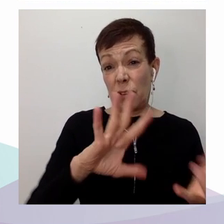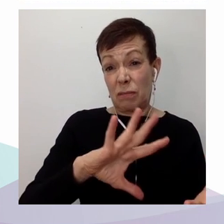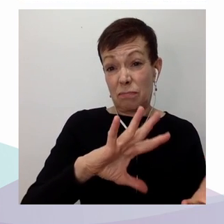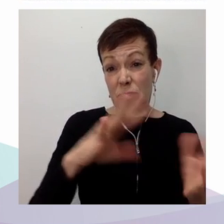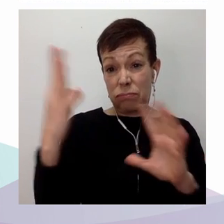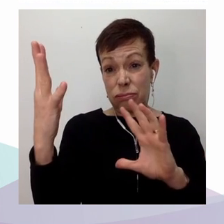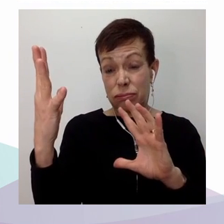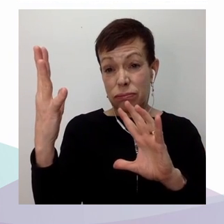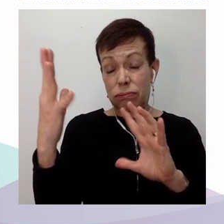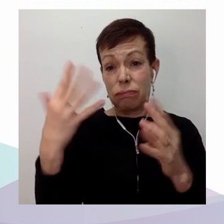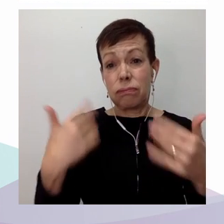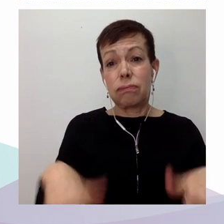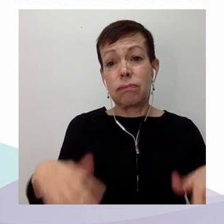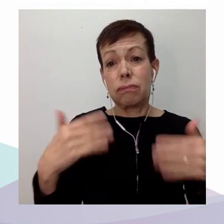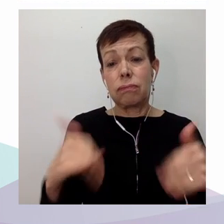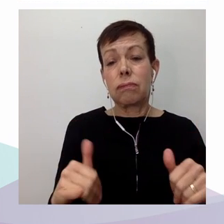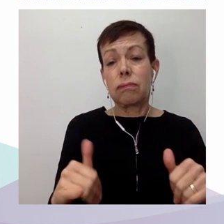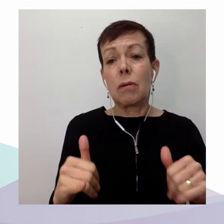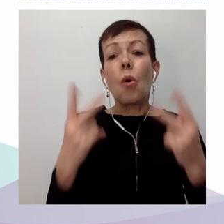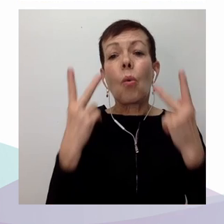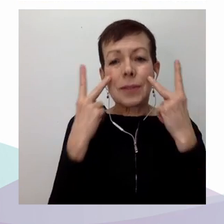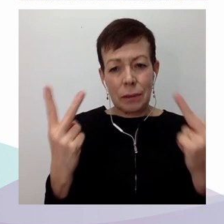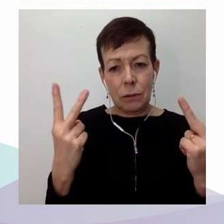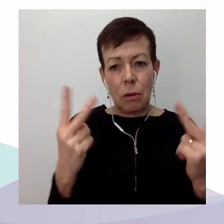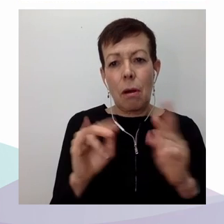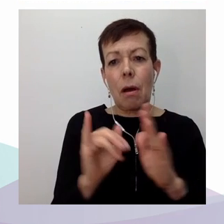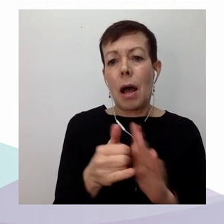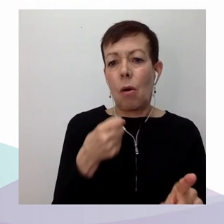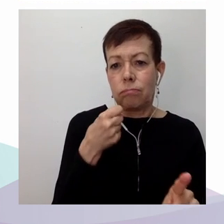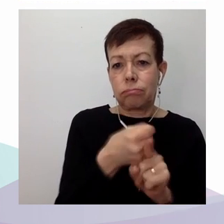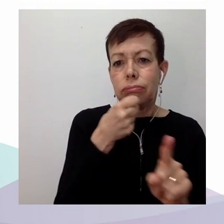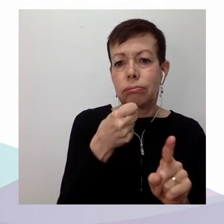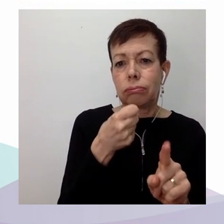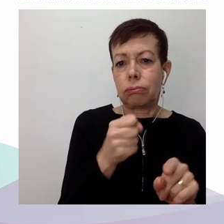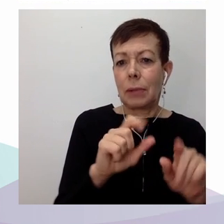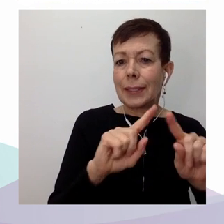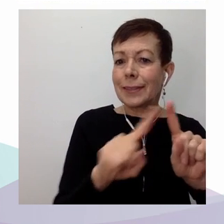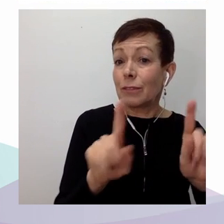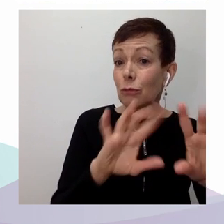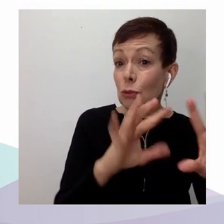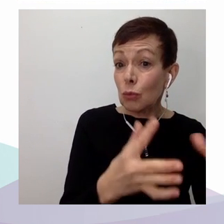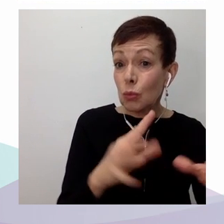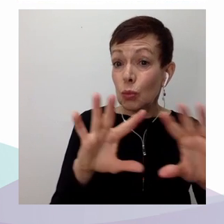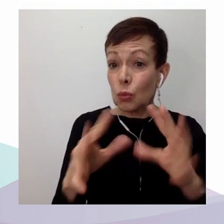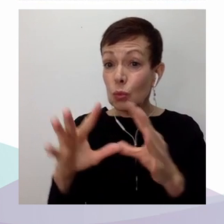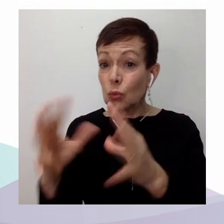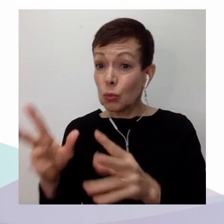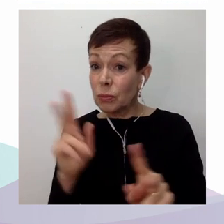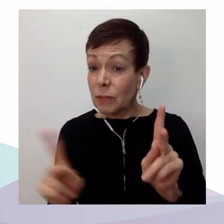Cette crise a aussi révélé, comme un bon cas d'école, l'interrelation